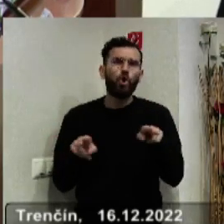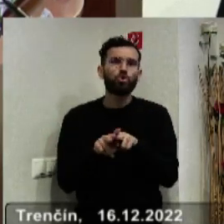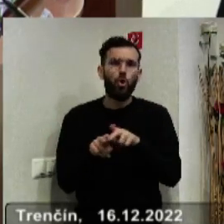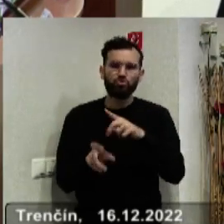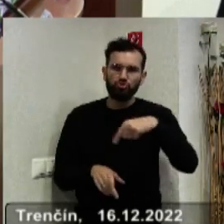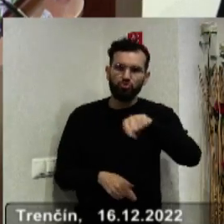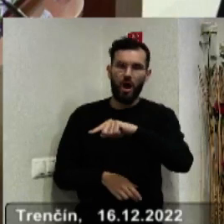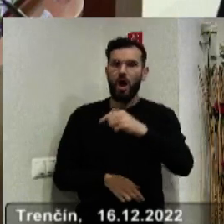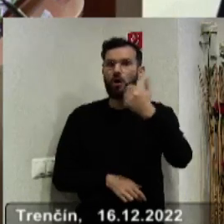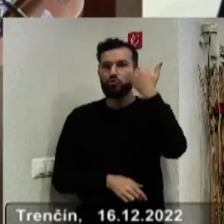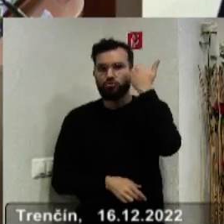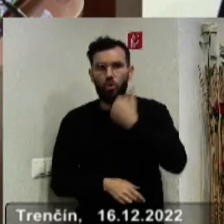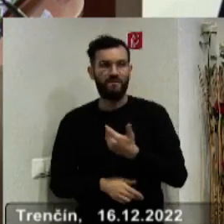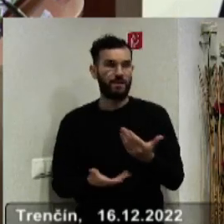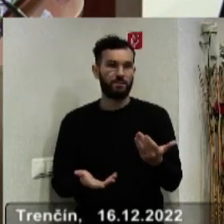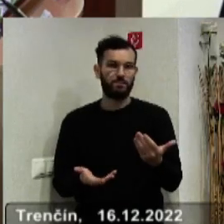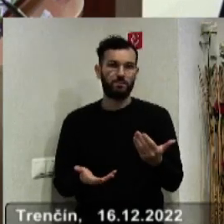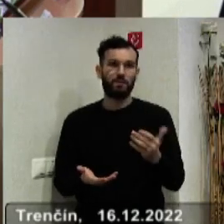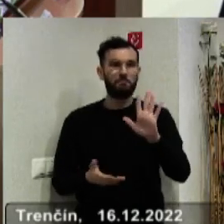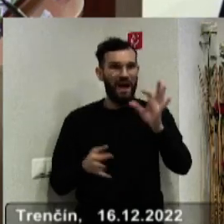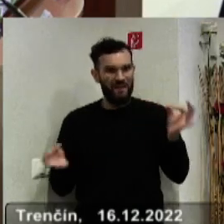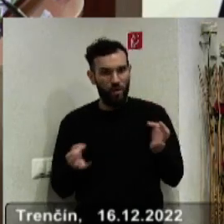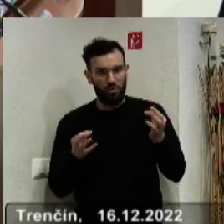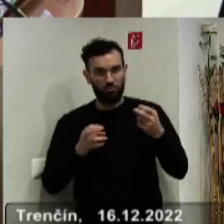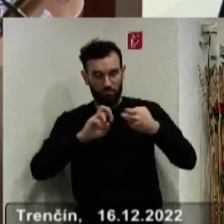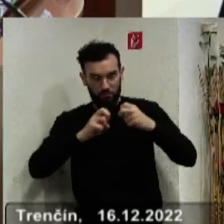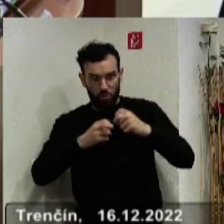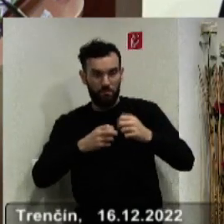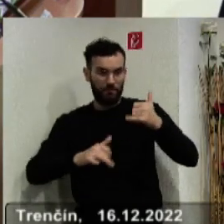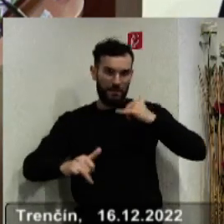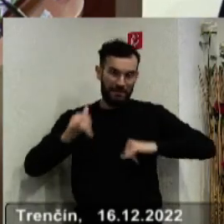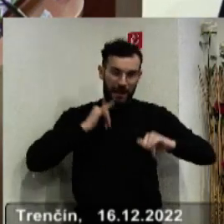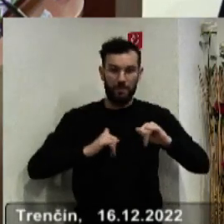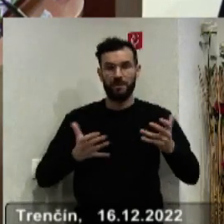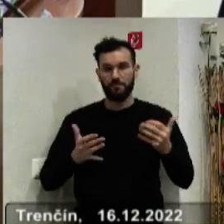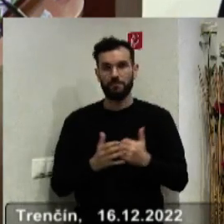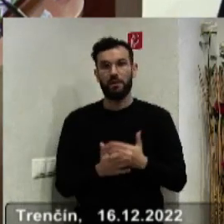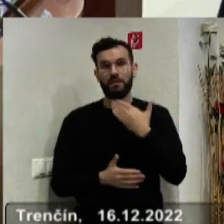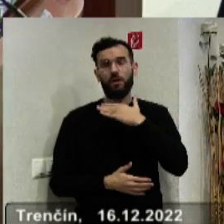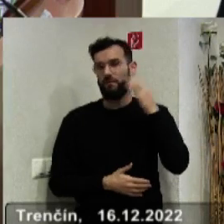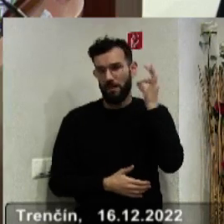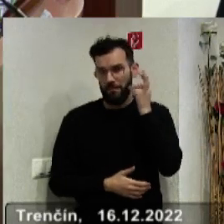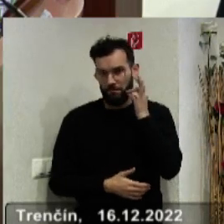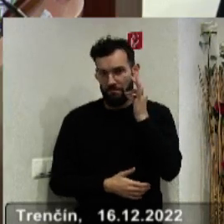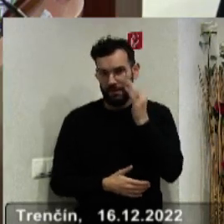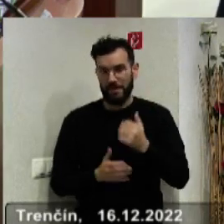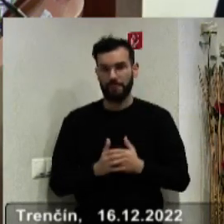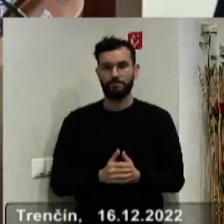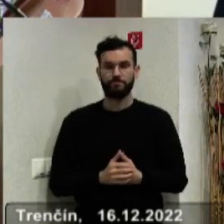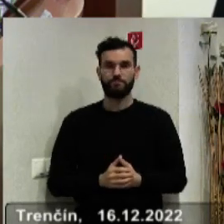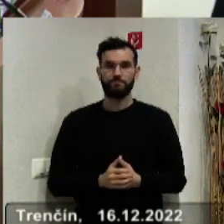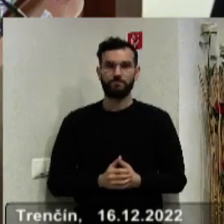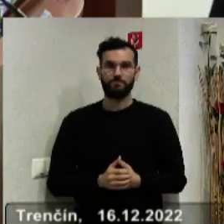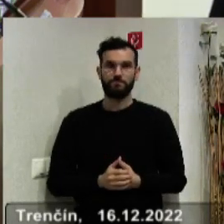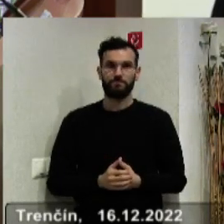rodič, ako občan, ako človek, ktorý má nejaký okruh svojich, svojich ľudí a známych. Ďakujem vám veľmi pekne, že ste ma vypočuli.